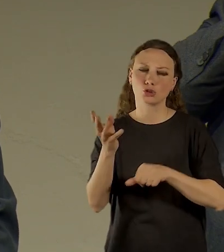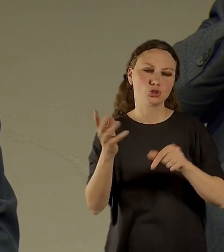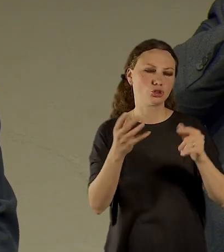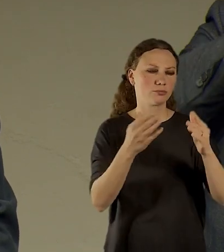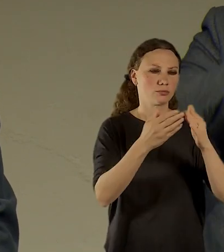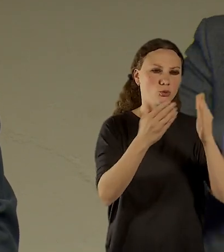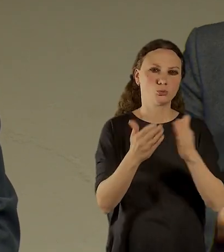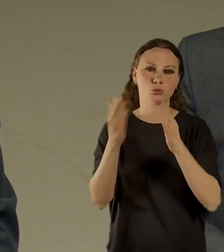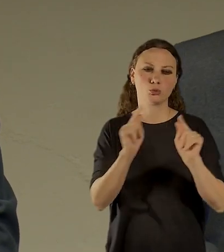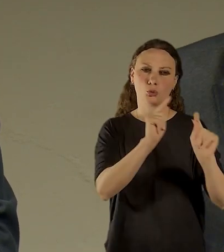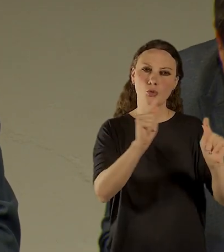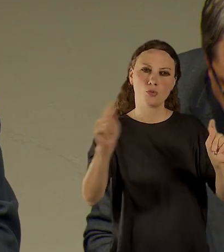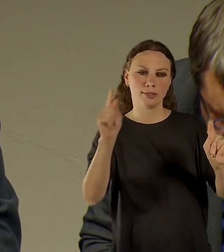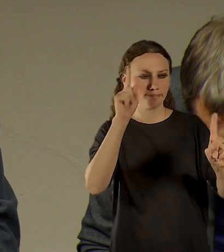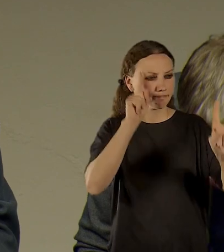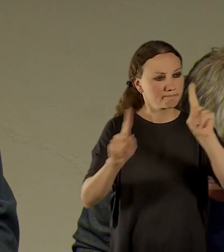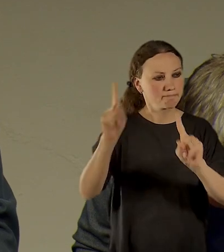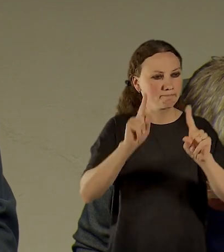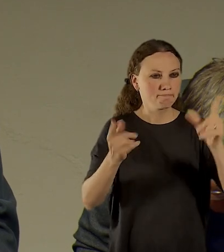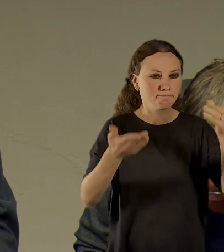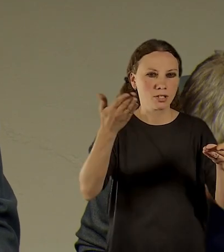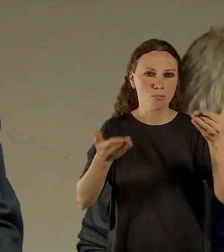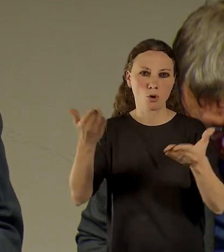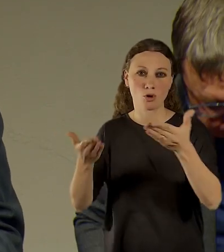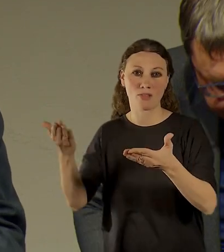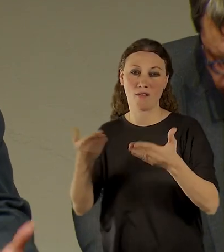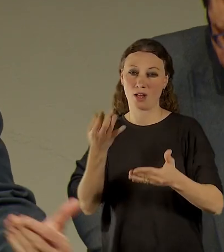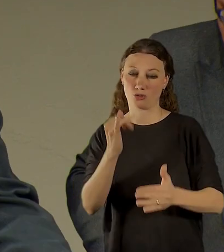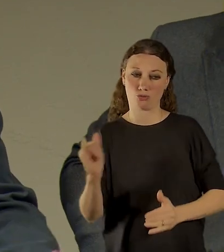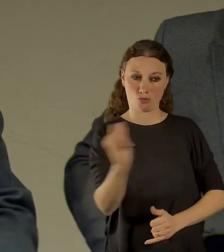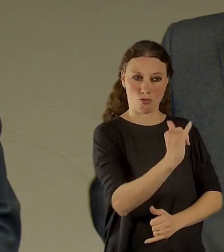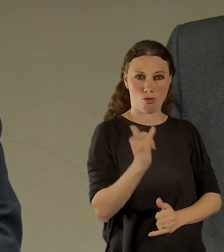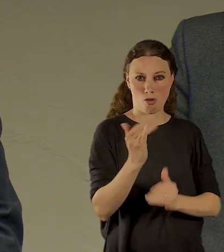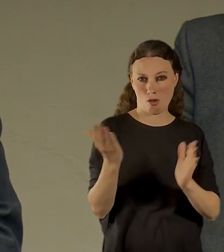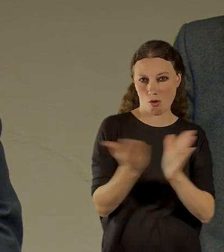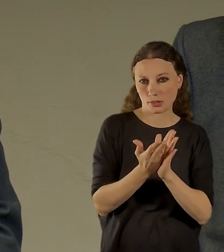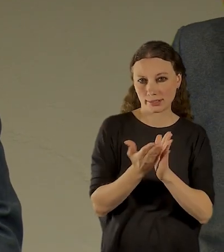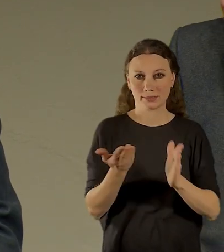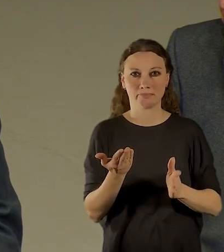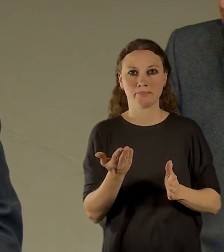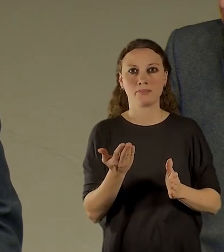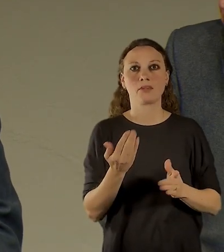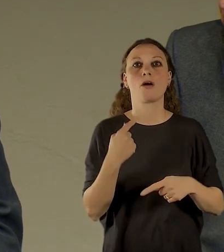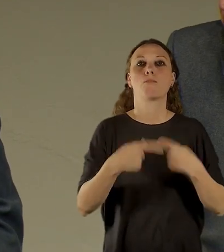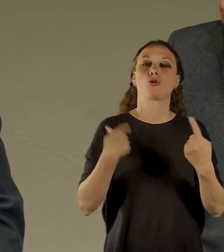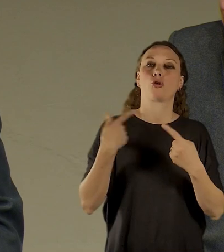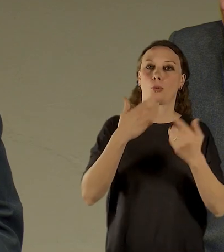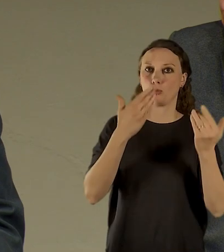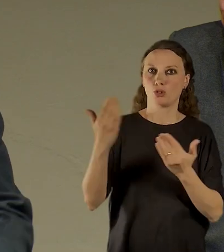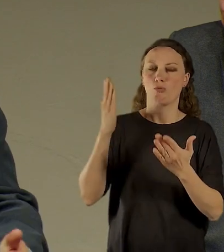by byly pro využití vhodné, tak když se muzeum následně vyjádřilo, tak